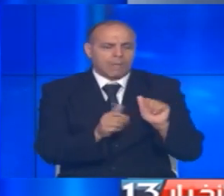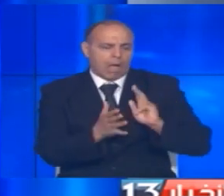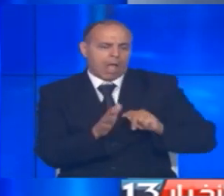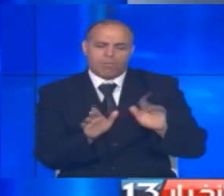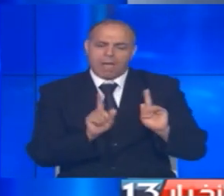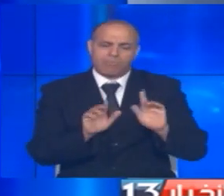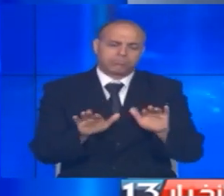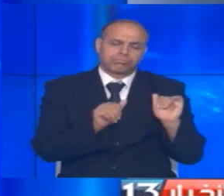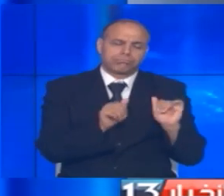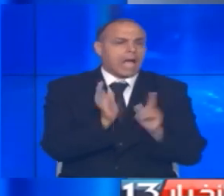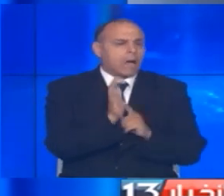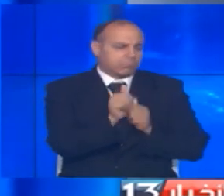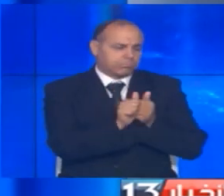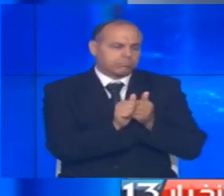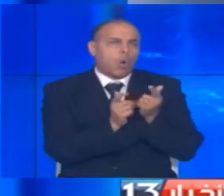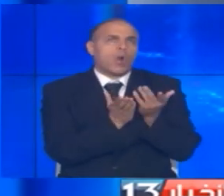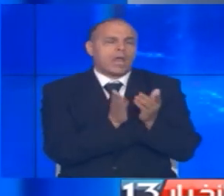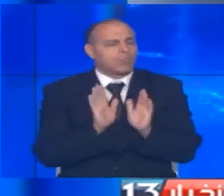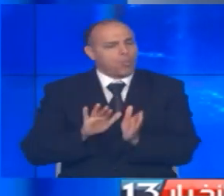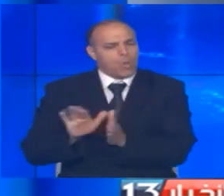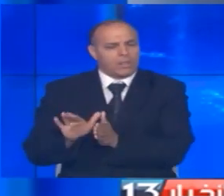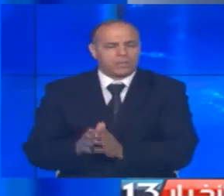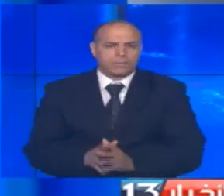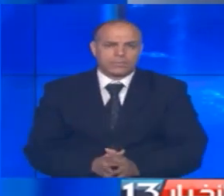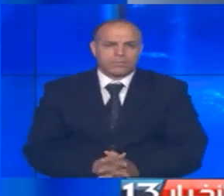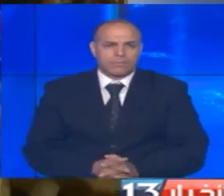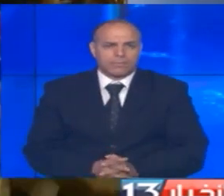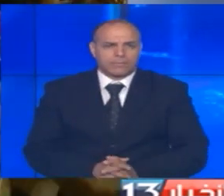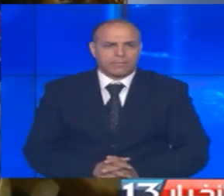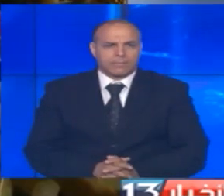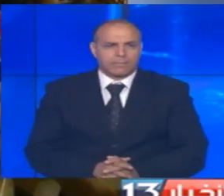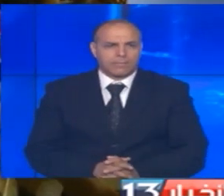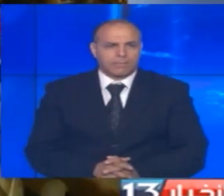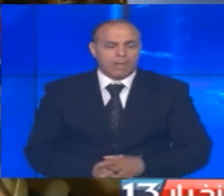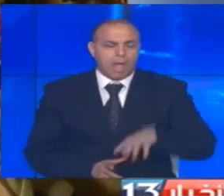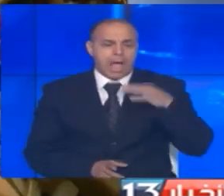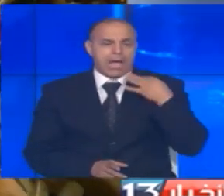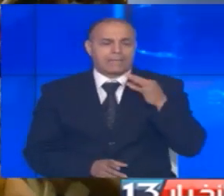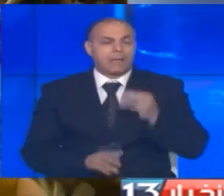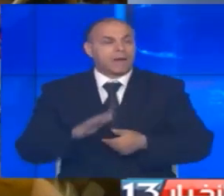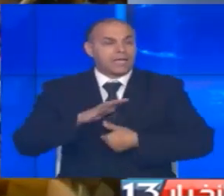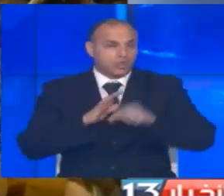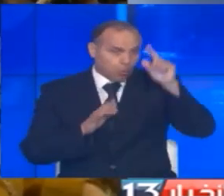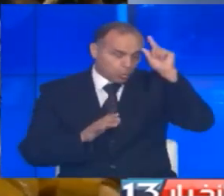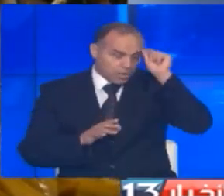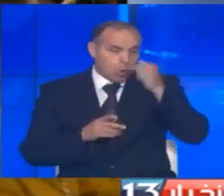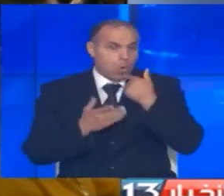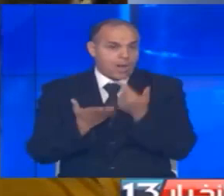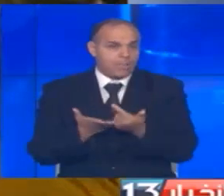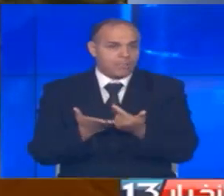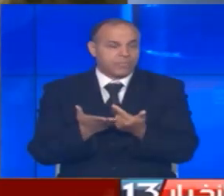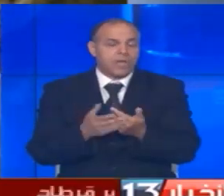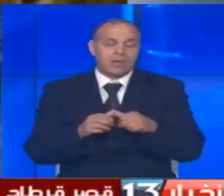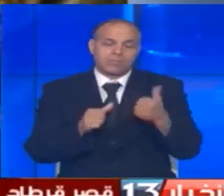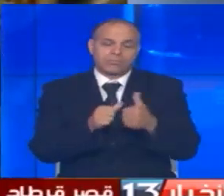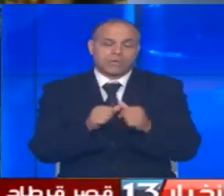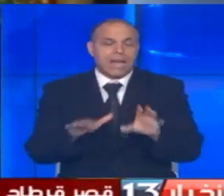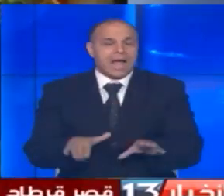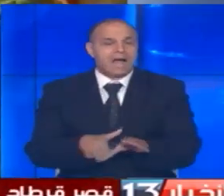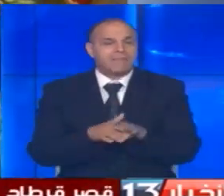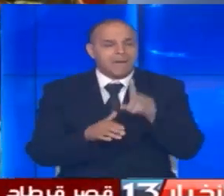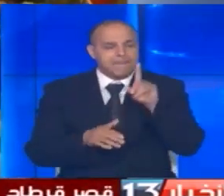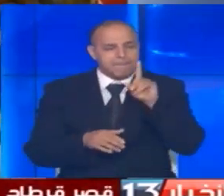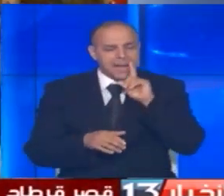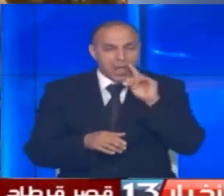القواهد الشرعية في المسألة خطاب رئيس الجمهورية الباجي قايد السبسي بمناسبة الاحتفاء